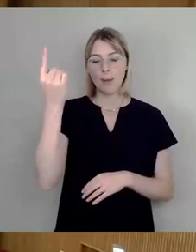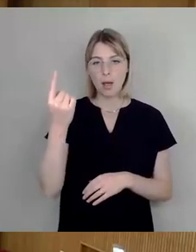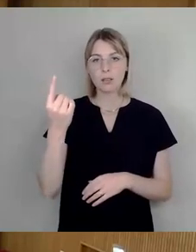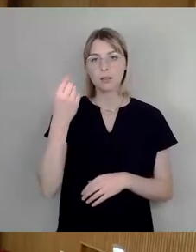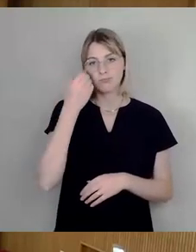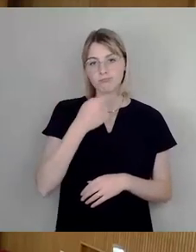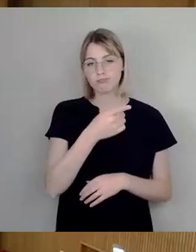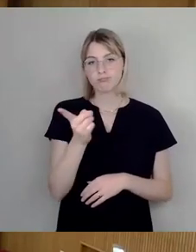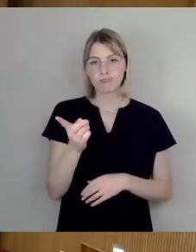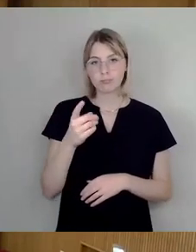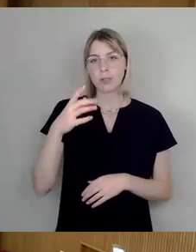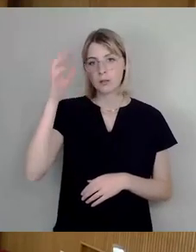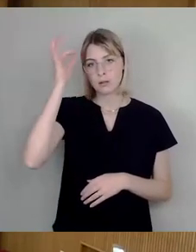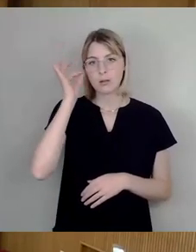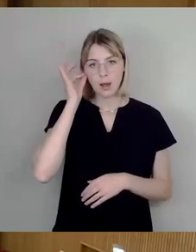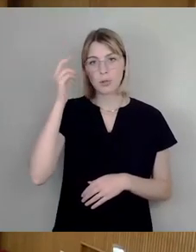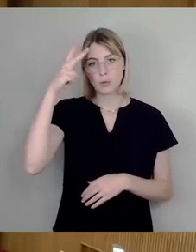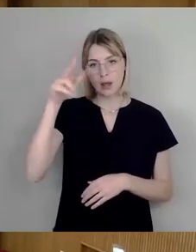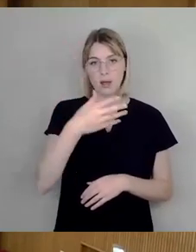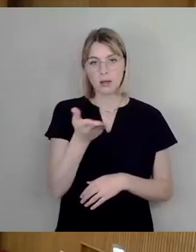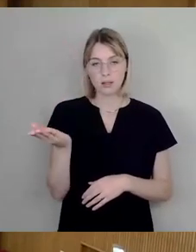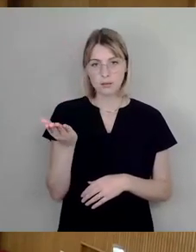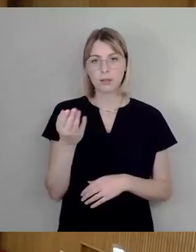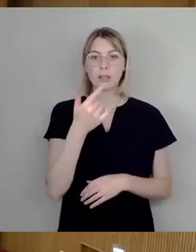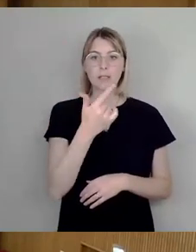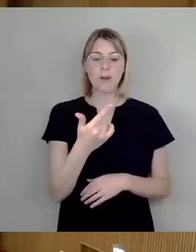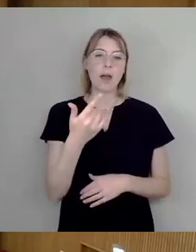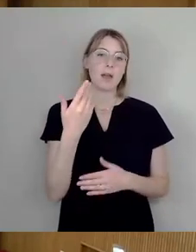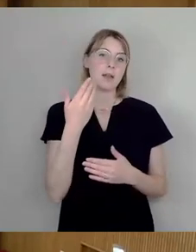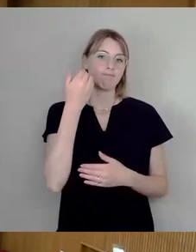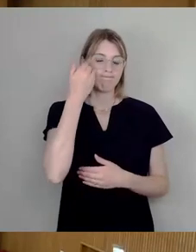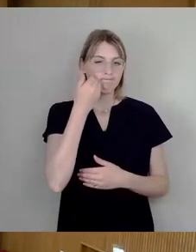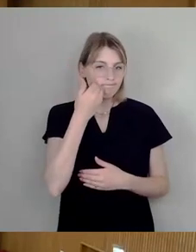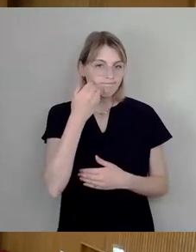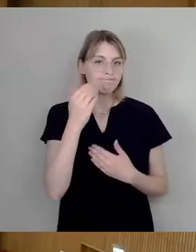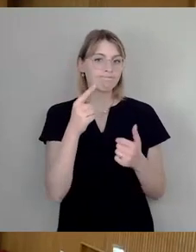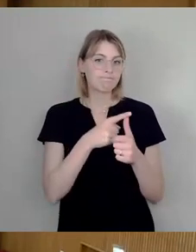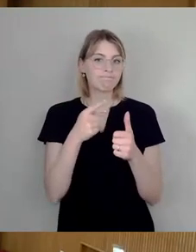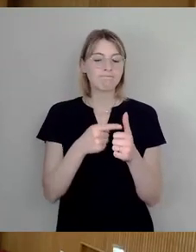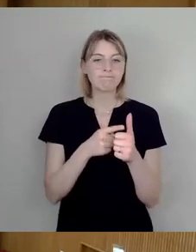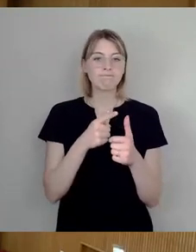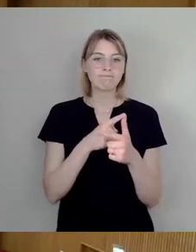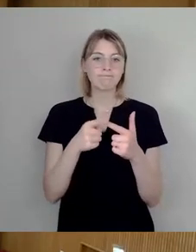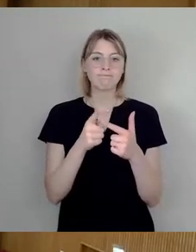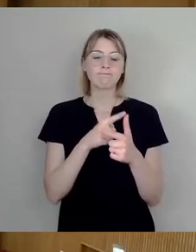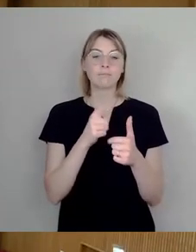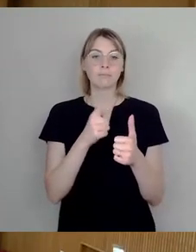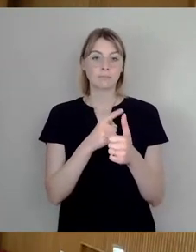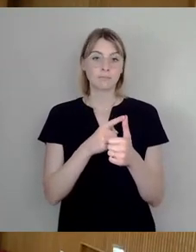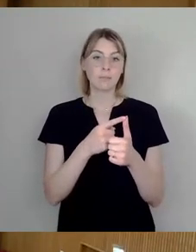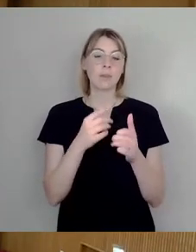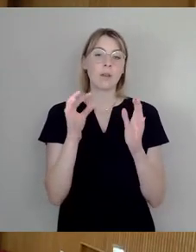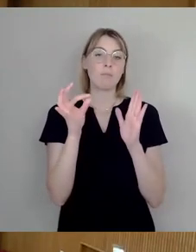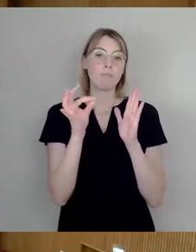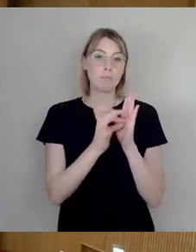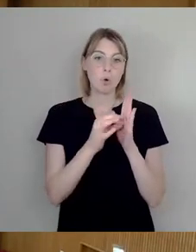ich hätte zwei freundliche kollegiale Bitten und zwar zum einen betrifft, den Tagesordnungspunkt 27